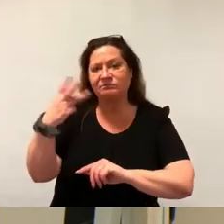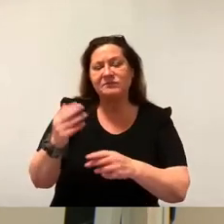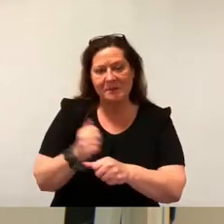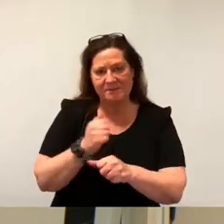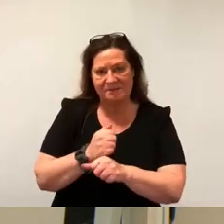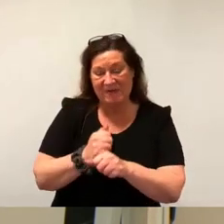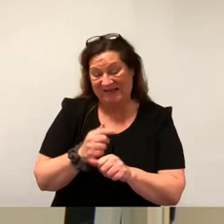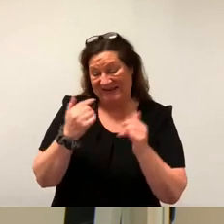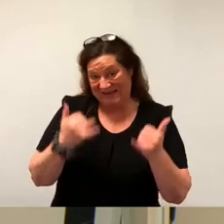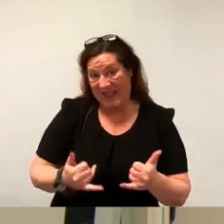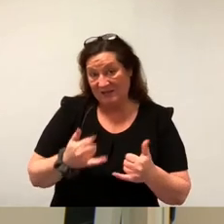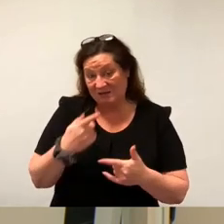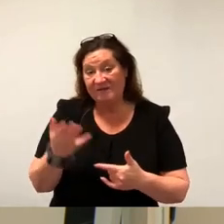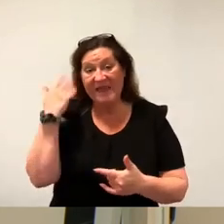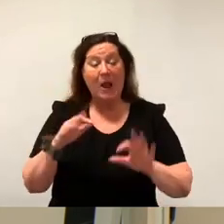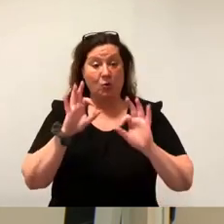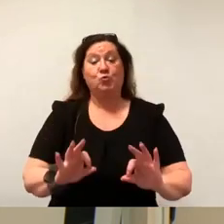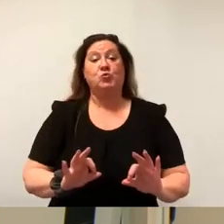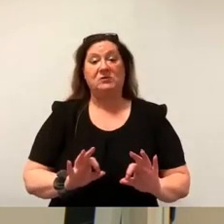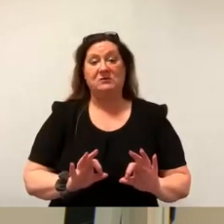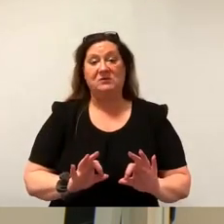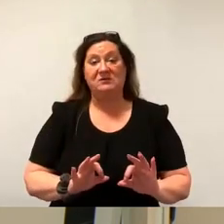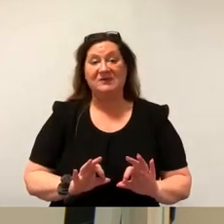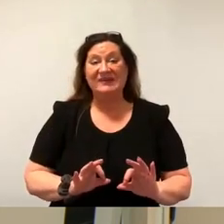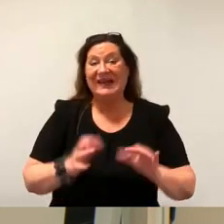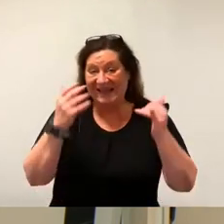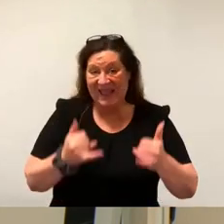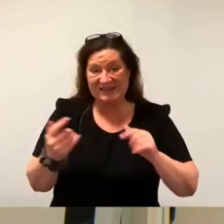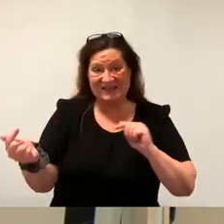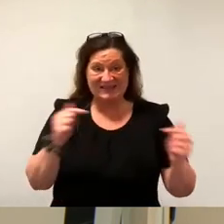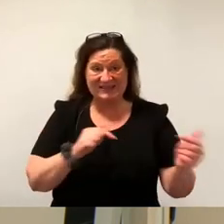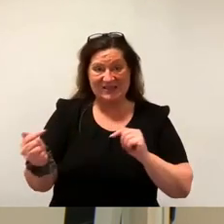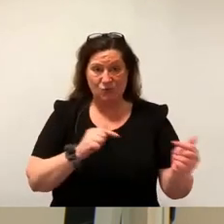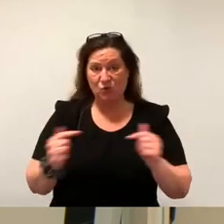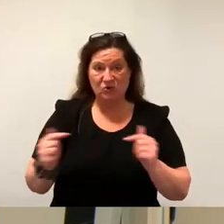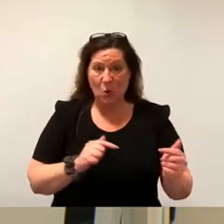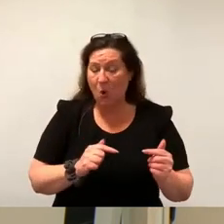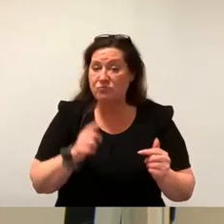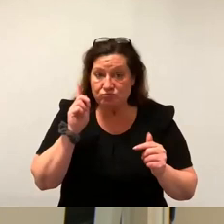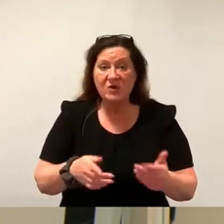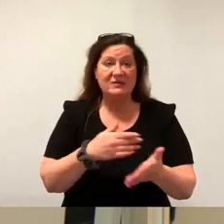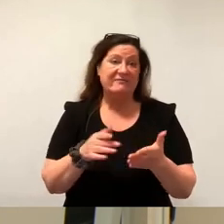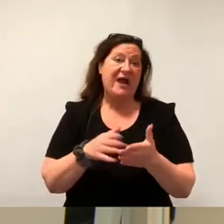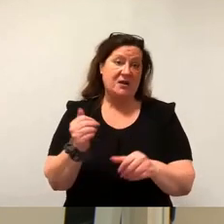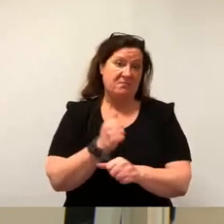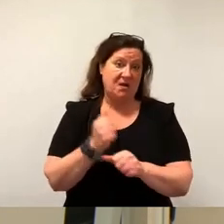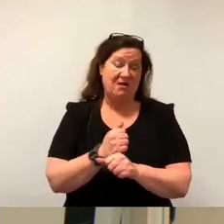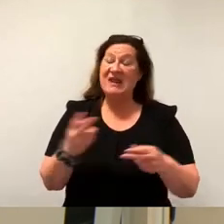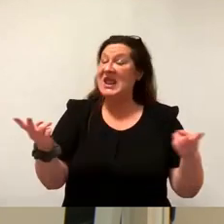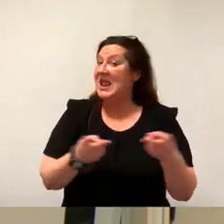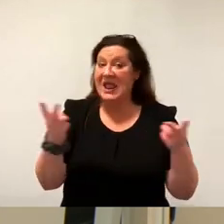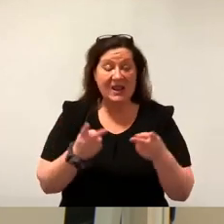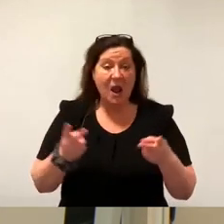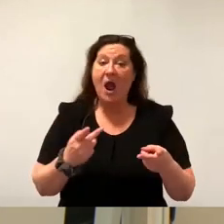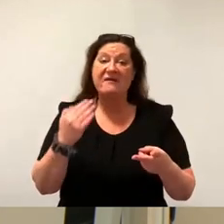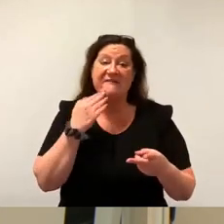uns allen gut zu Gesicht stehen. An dieser Diskussion führt meines Erachtens nach kein Weg vorbei, egal wer sie dann führen